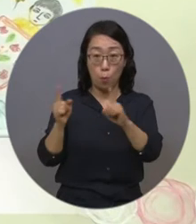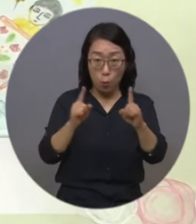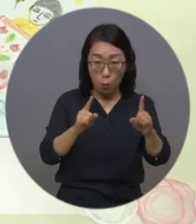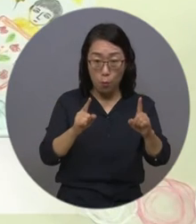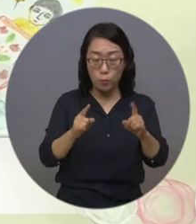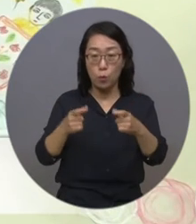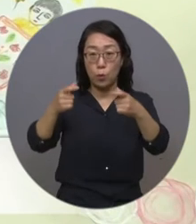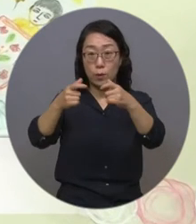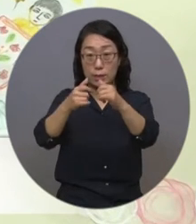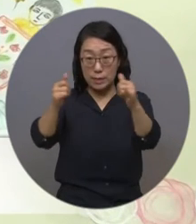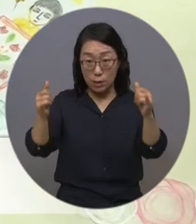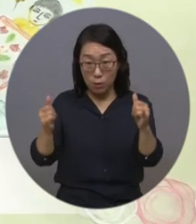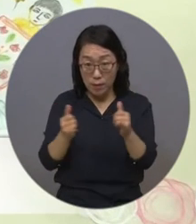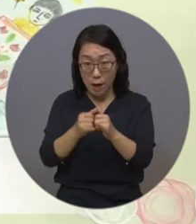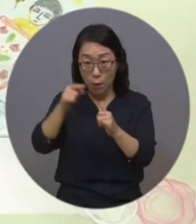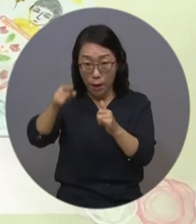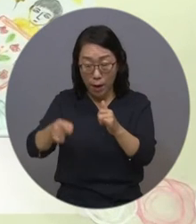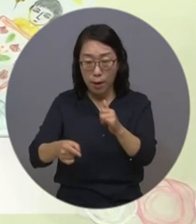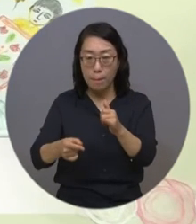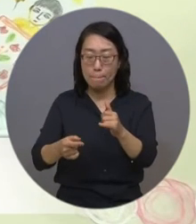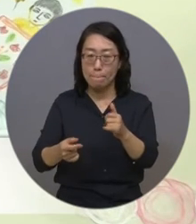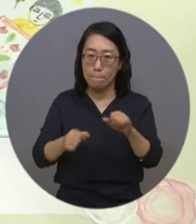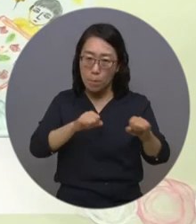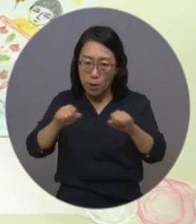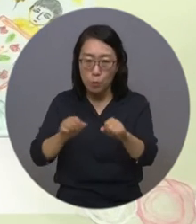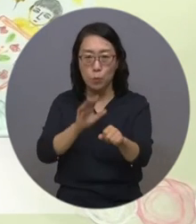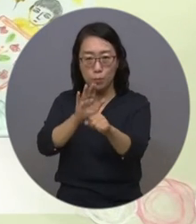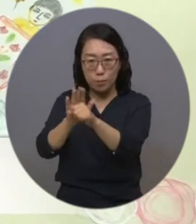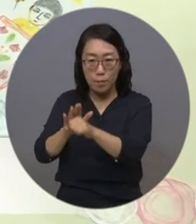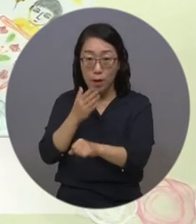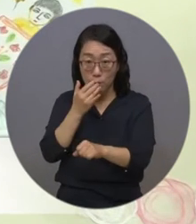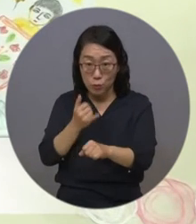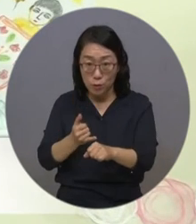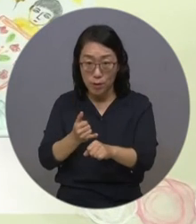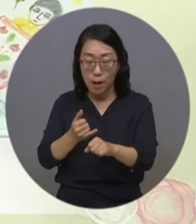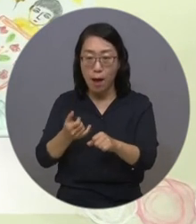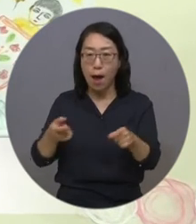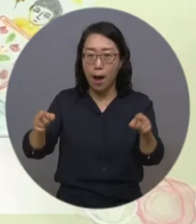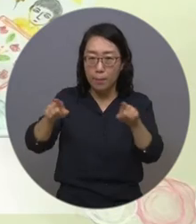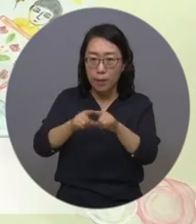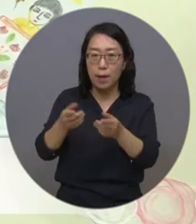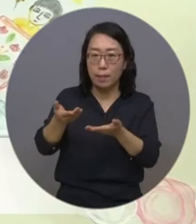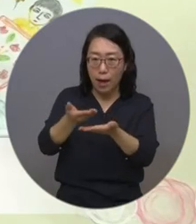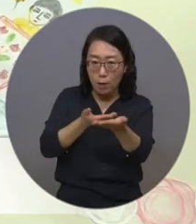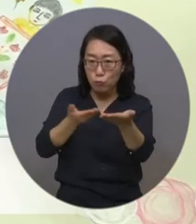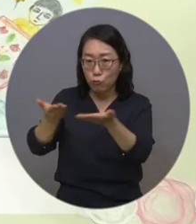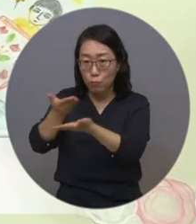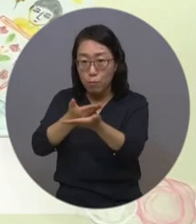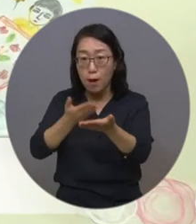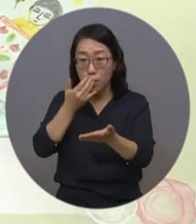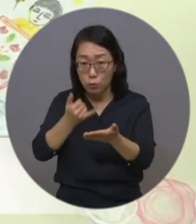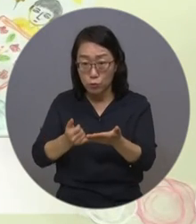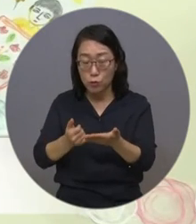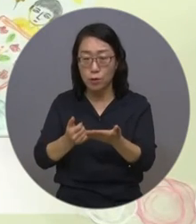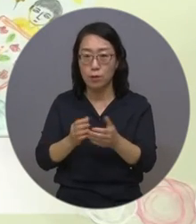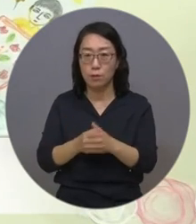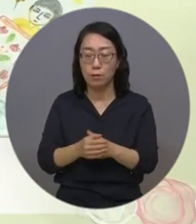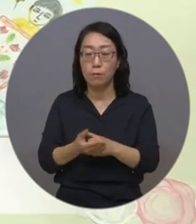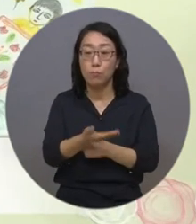지역사회에 공헌할 수 있는 또 지역사회와 함께 나눔을 실천할 수 있는 그런 어르신들이